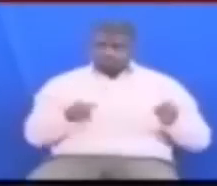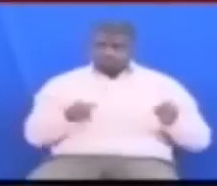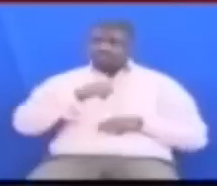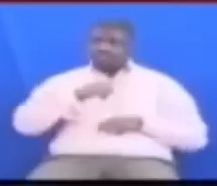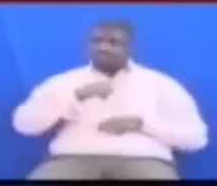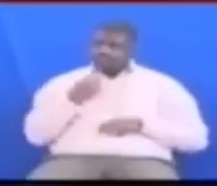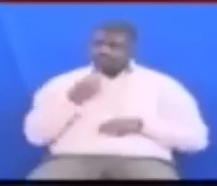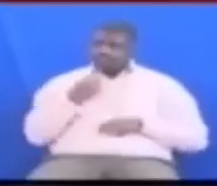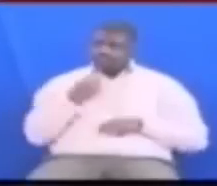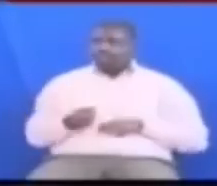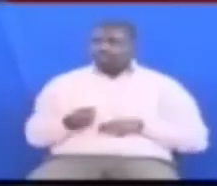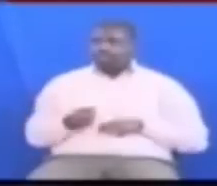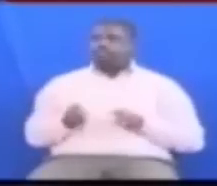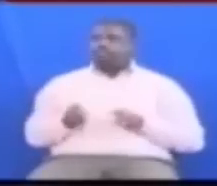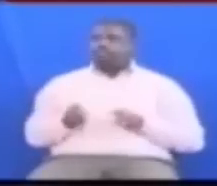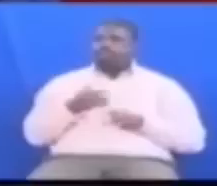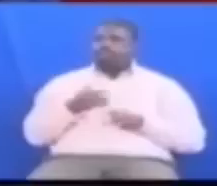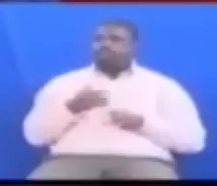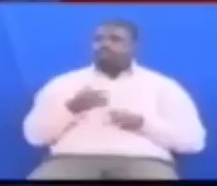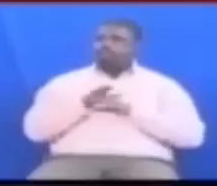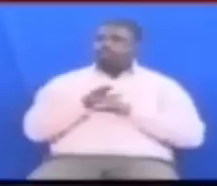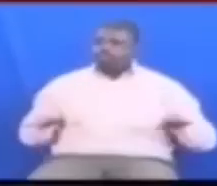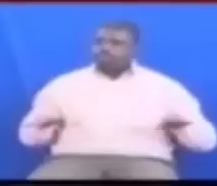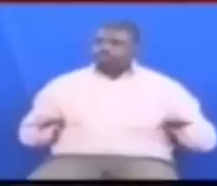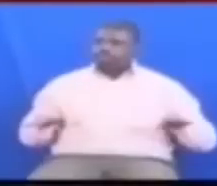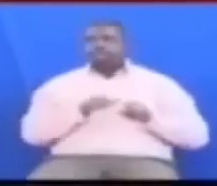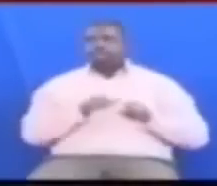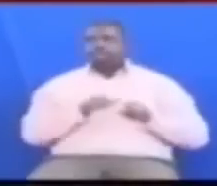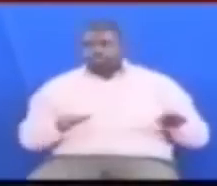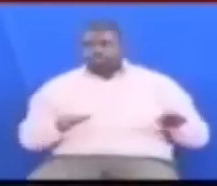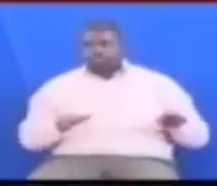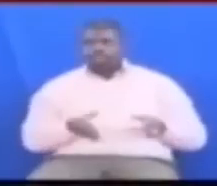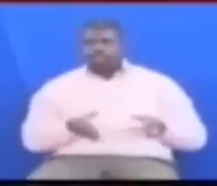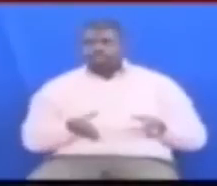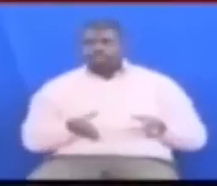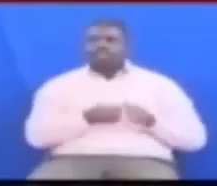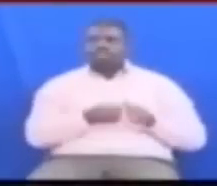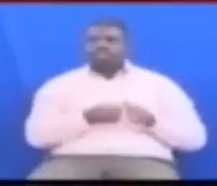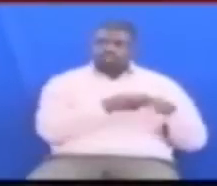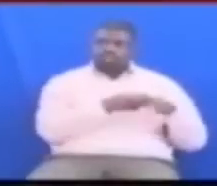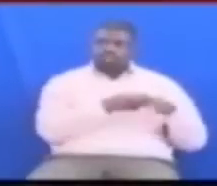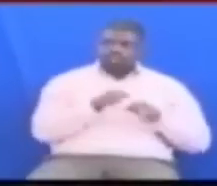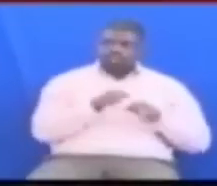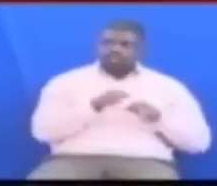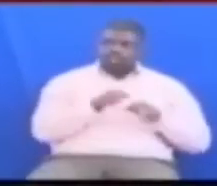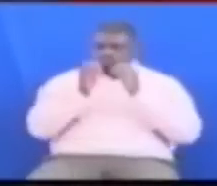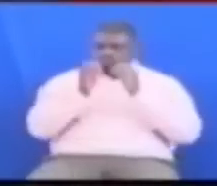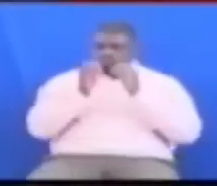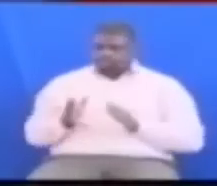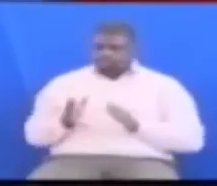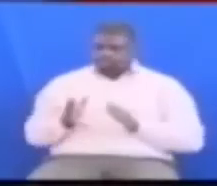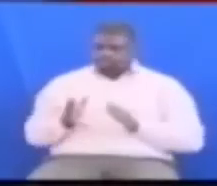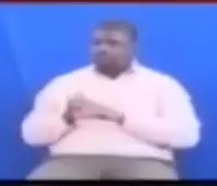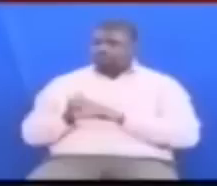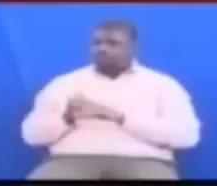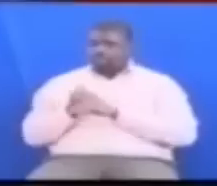kwa mba Kama kwa kutumetaji nchii Weze kuwa na amani Ili amani ya kiweze kuweze kuendelezo Ni lazima tuheshimu misingi ya kidemokwasia